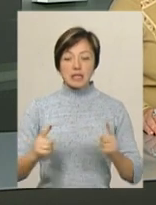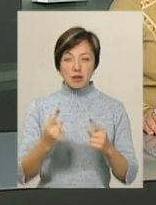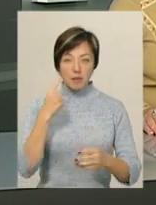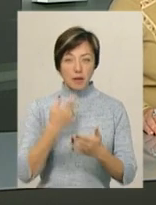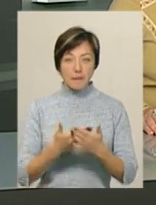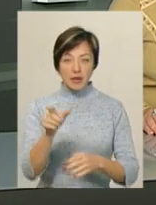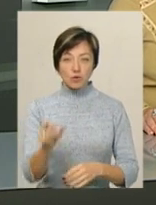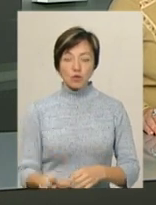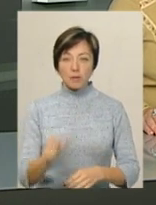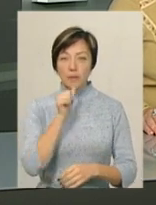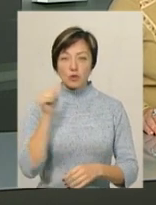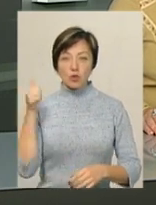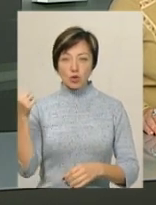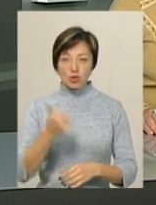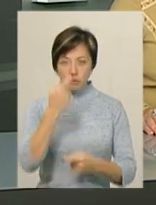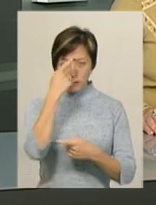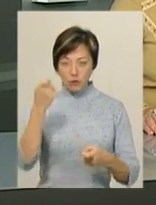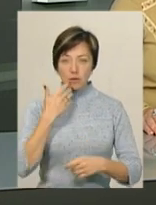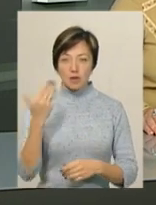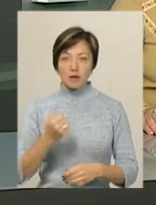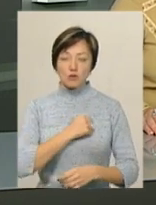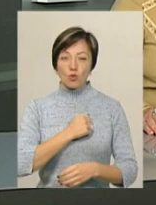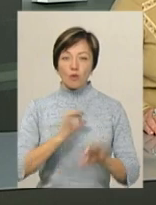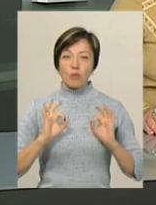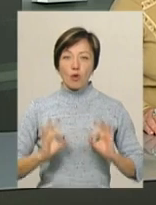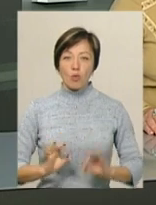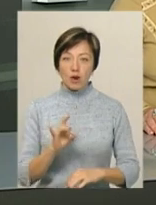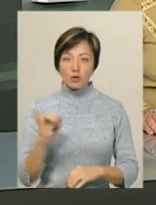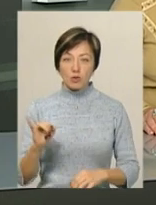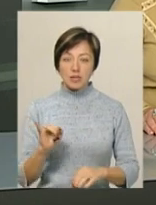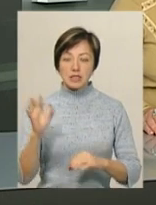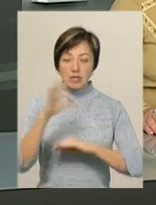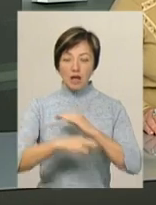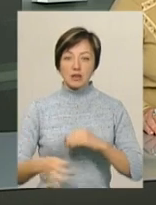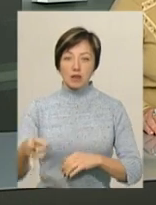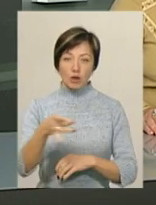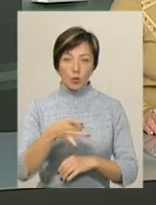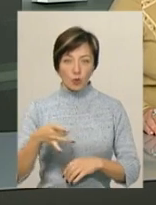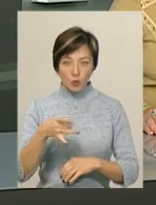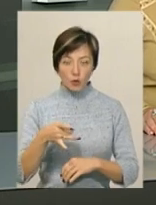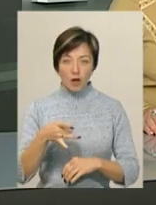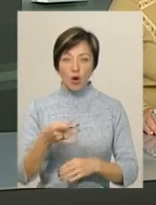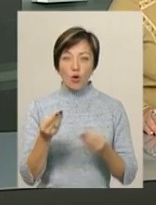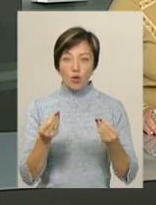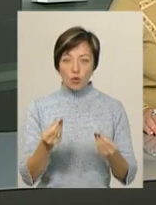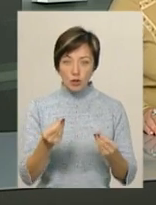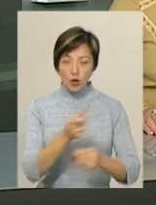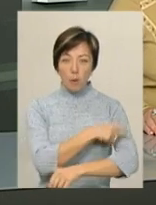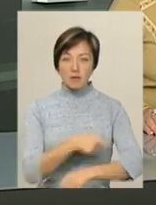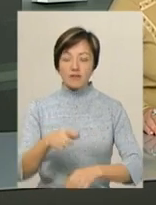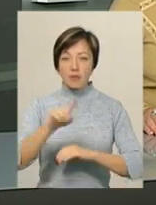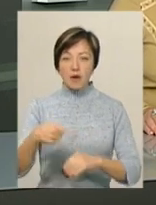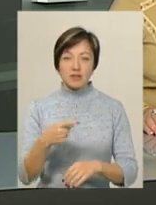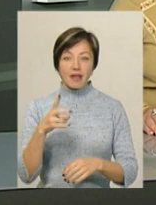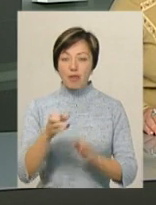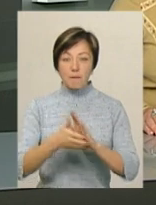підозрювано минулого тижня. Як повідомила речниця військової прокуратури Західного регіону Юлія Галущак, гроші комісар вимагав за